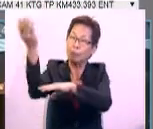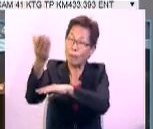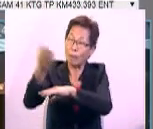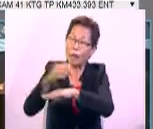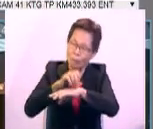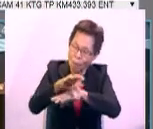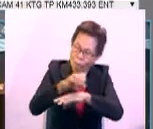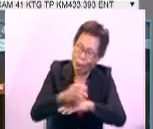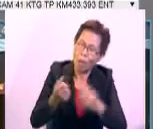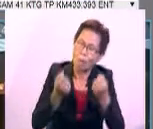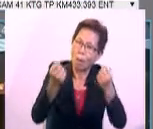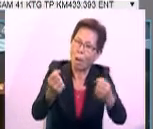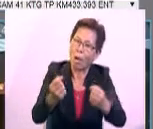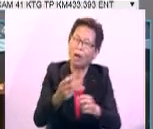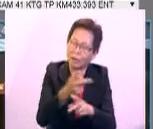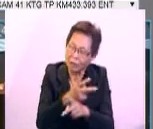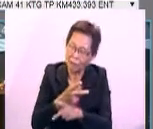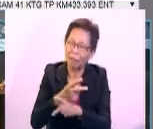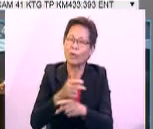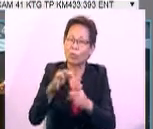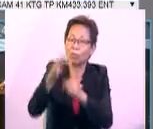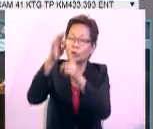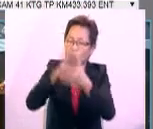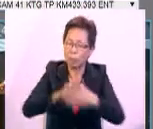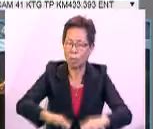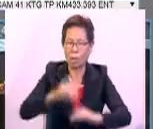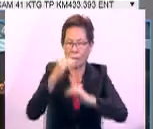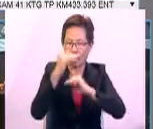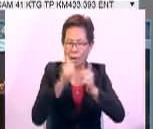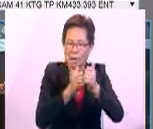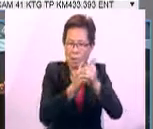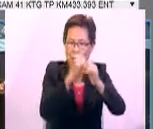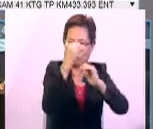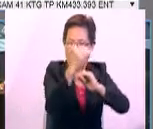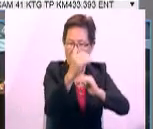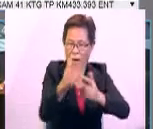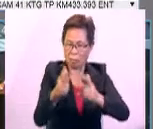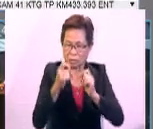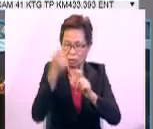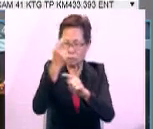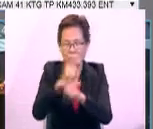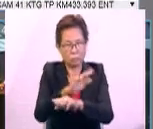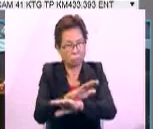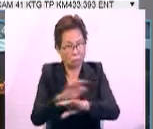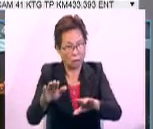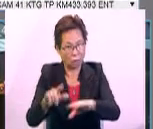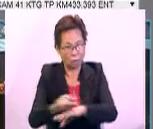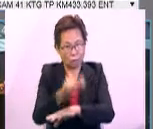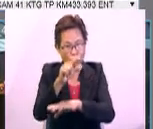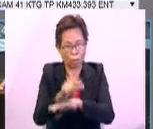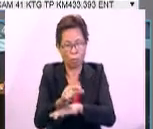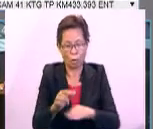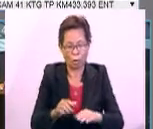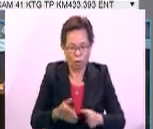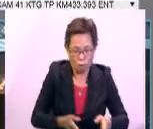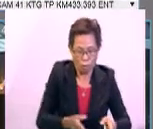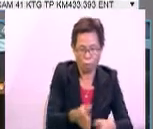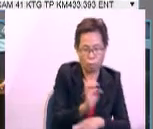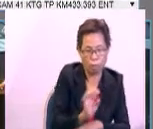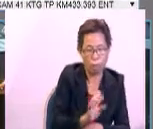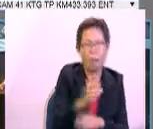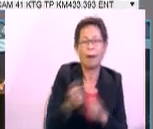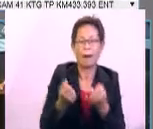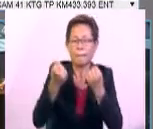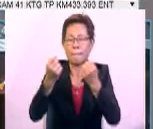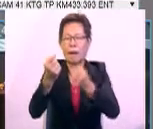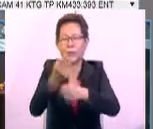berhemah, utamakan keselamatan dan patuhi had laju yang ditetapkan. Jangan sesekali menggunakan lorong kecemasan. Pandu